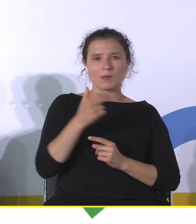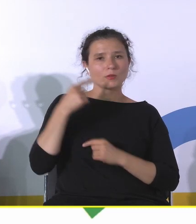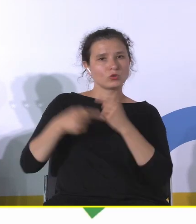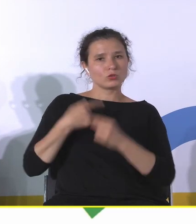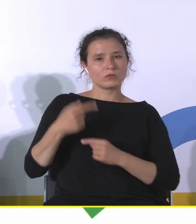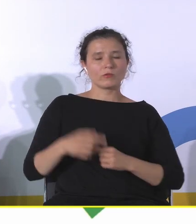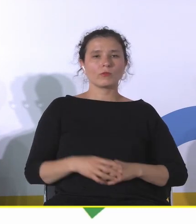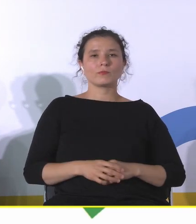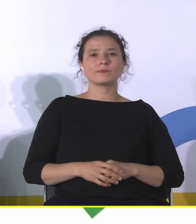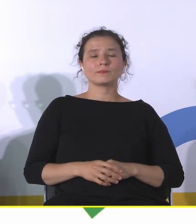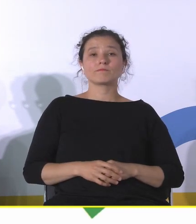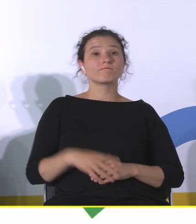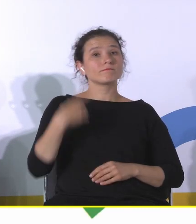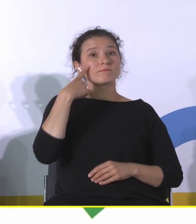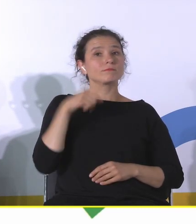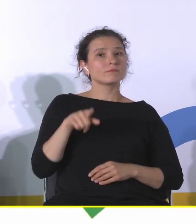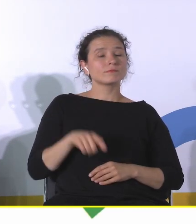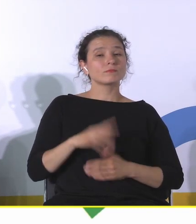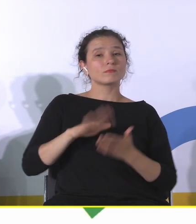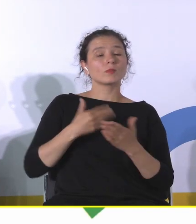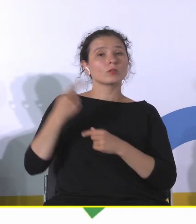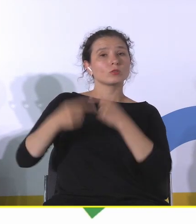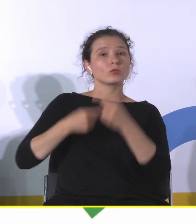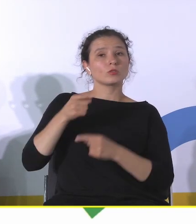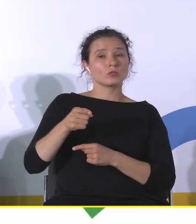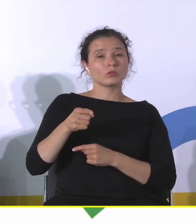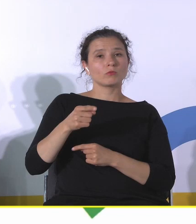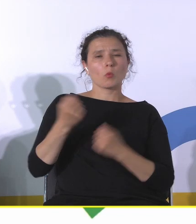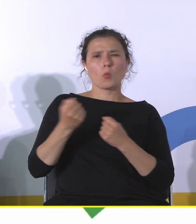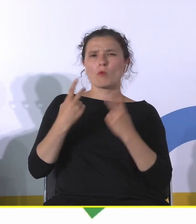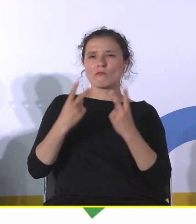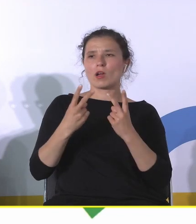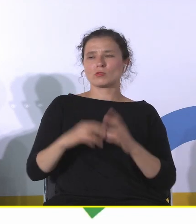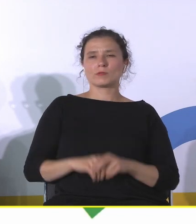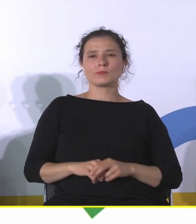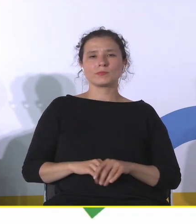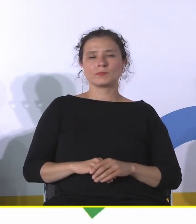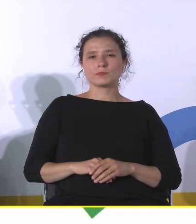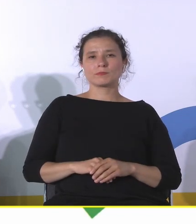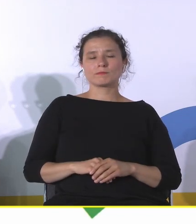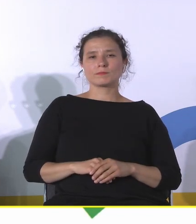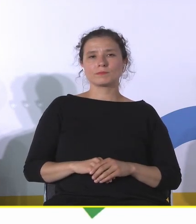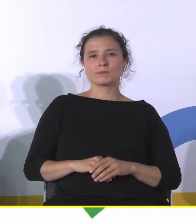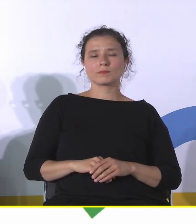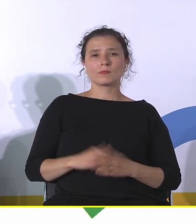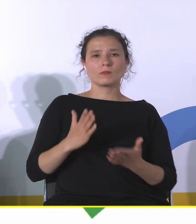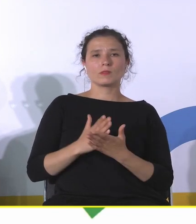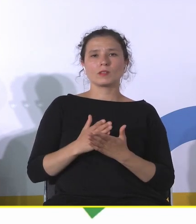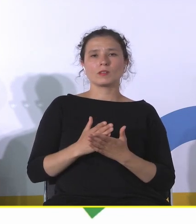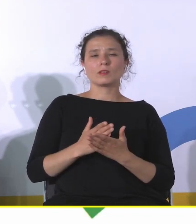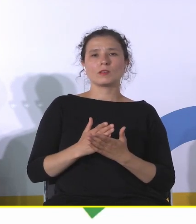To zauważenie, że na przykład właśnie dziedzictwo jest szalenie ważne i niekoniecznie w miejscach, gdzie ono jest komercyjnie